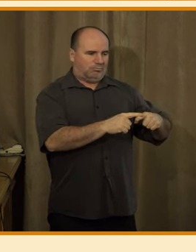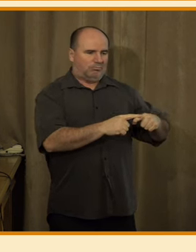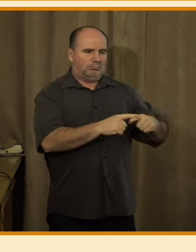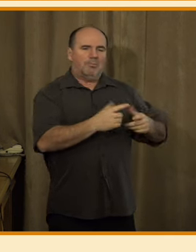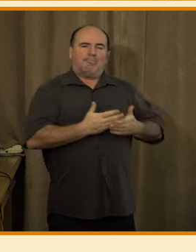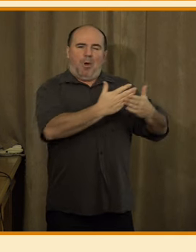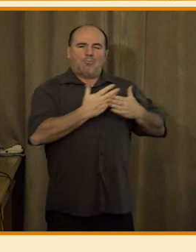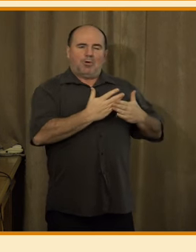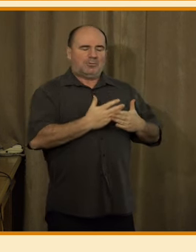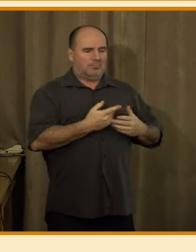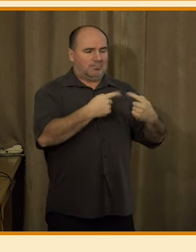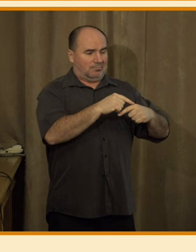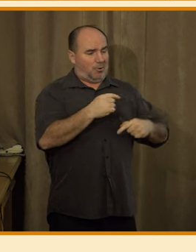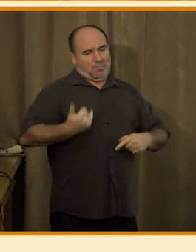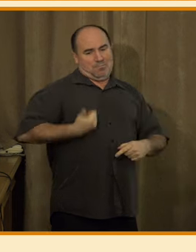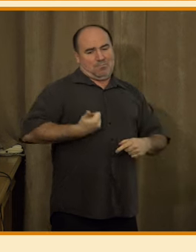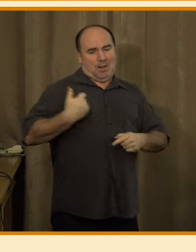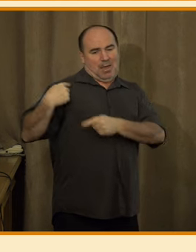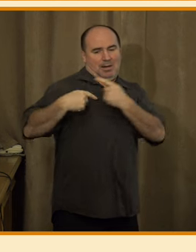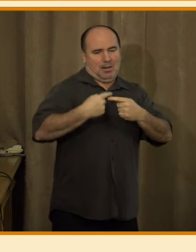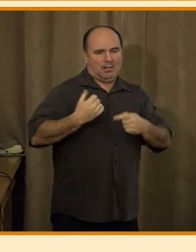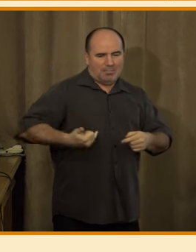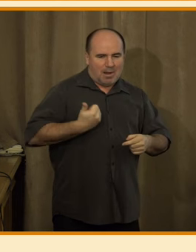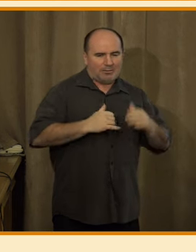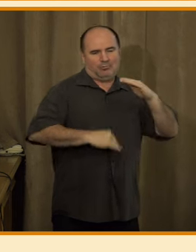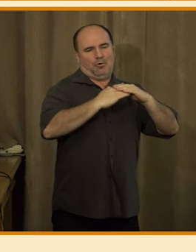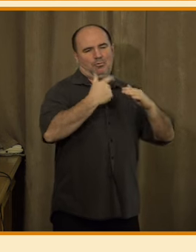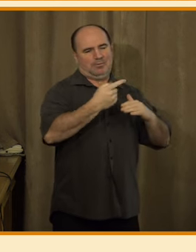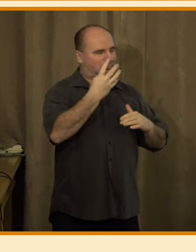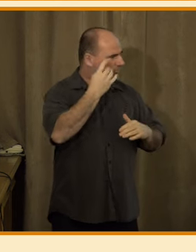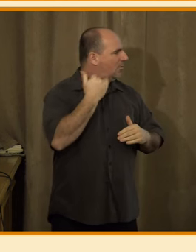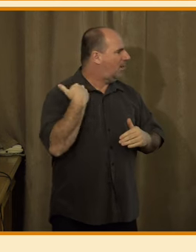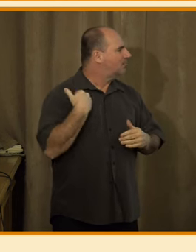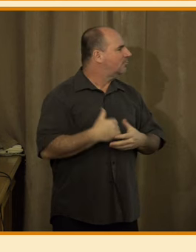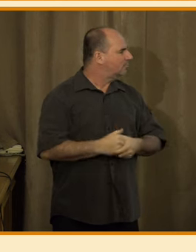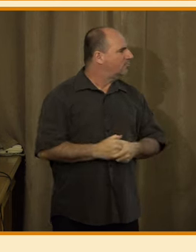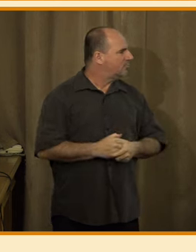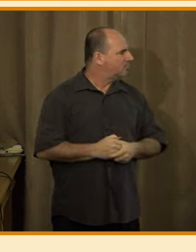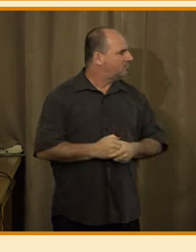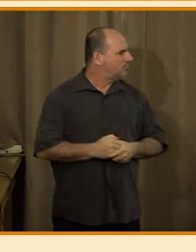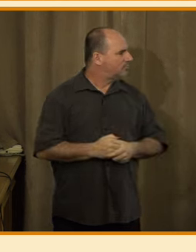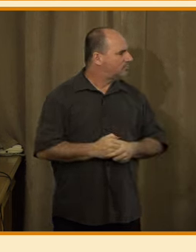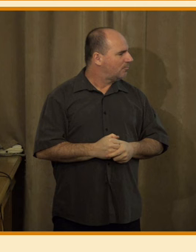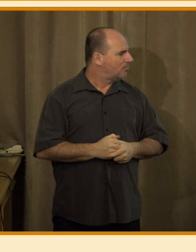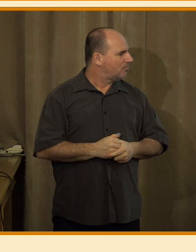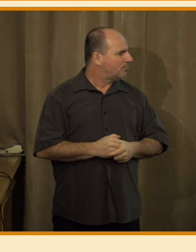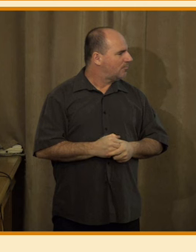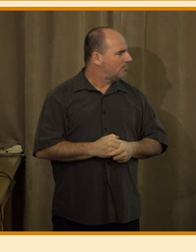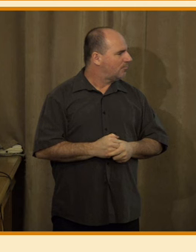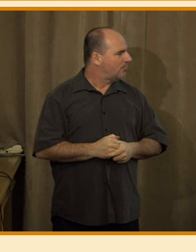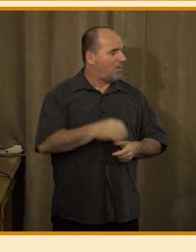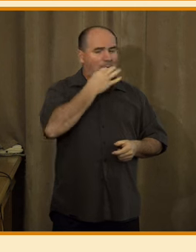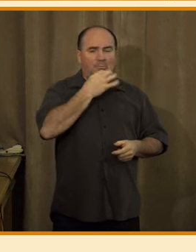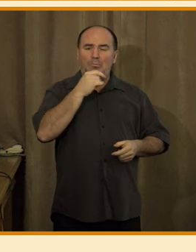součástí třeba na pracovištích využívání umělé inteligence, tak tam bude asi